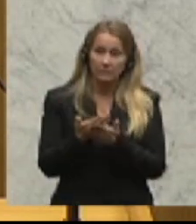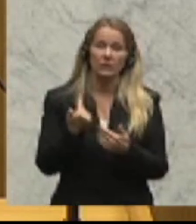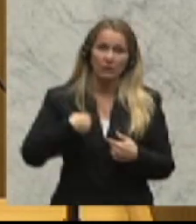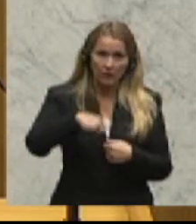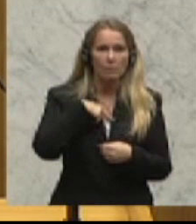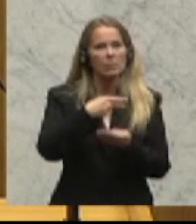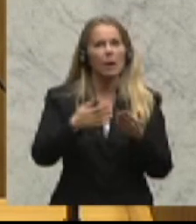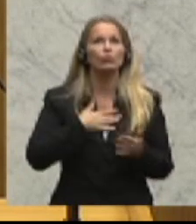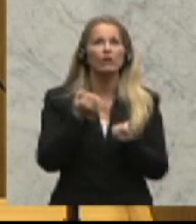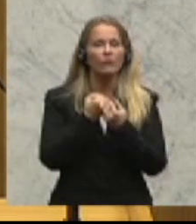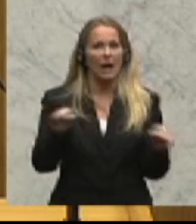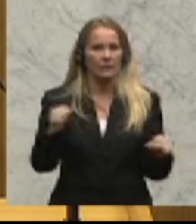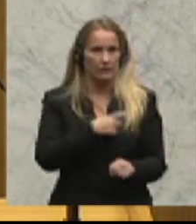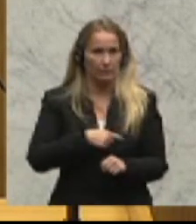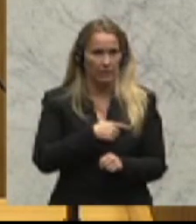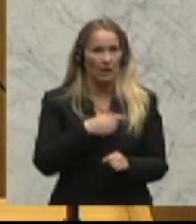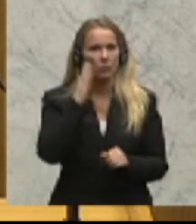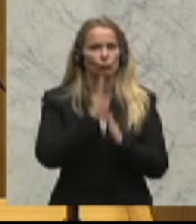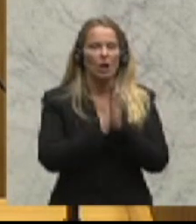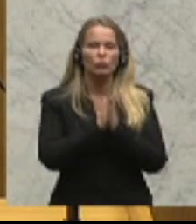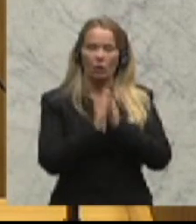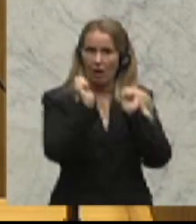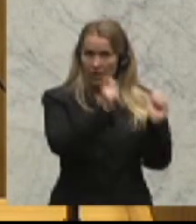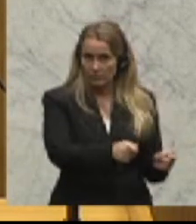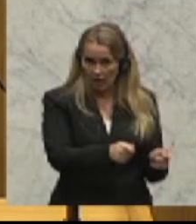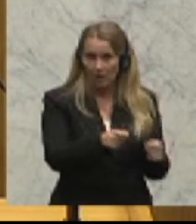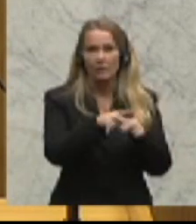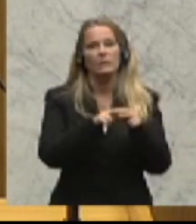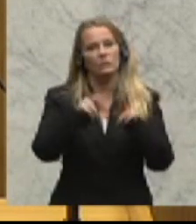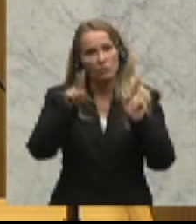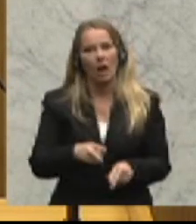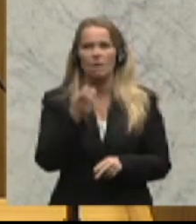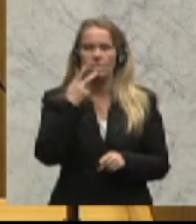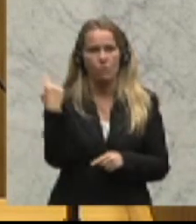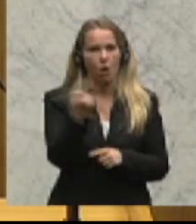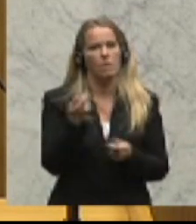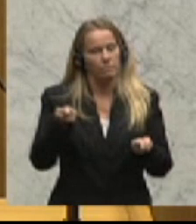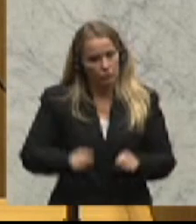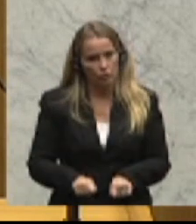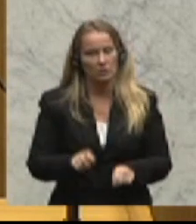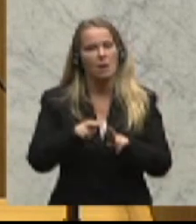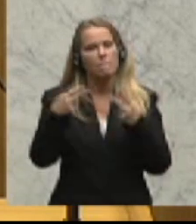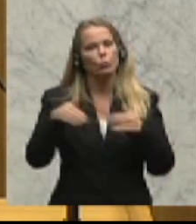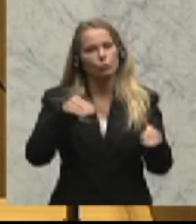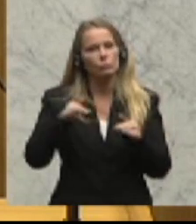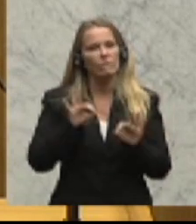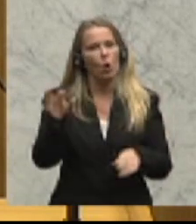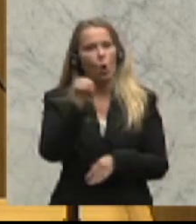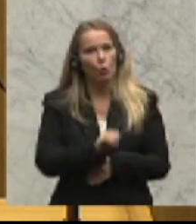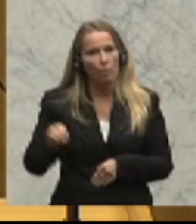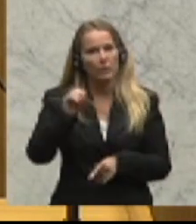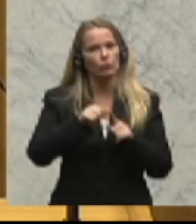Namen unserer freiheitlichen Partei einen Entschließungsantrag ein. Der Nationalrat wolle beschließen, der Bundesminister für europäische und